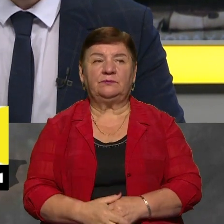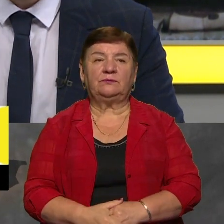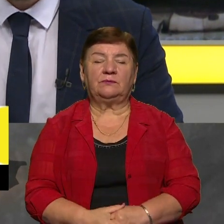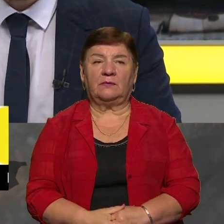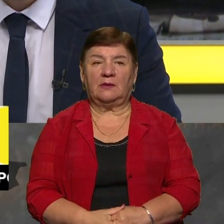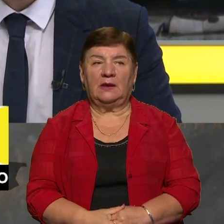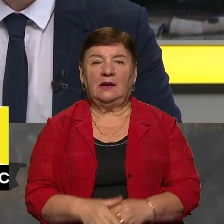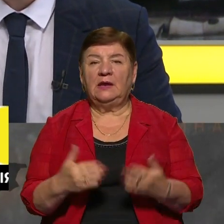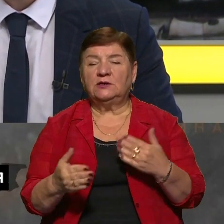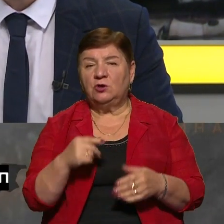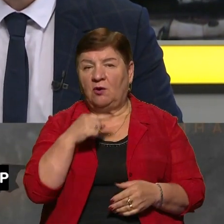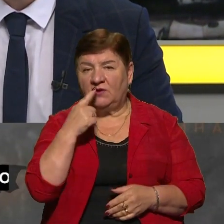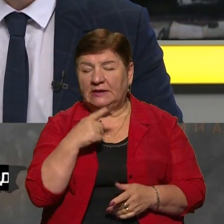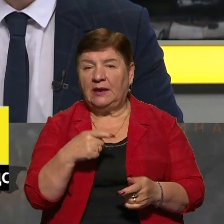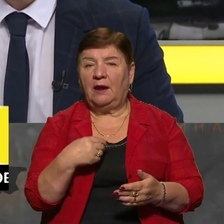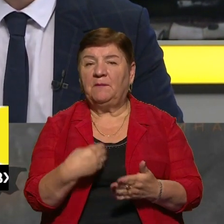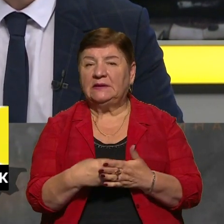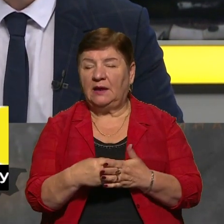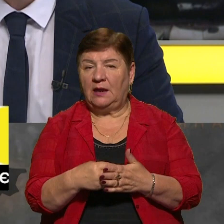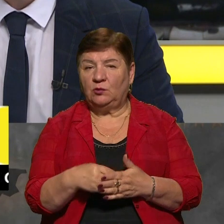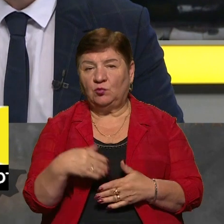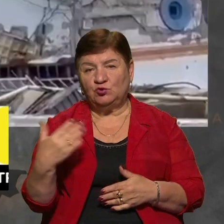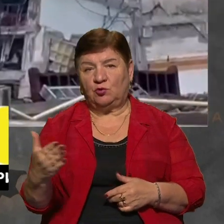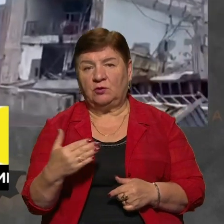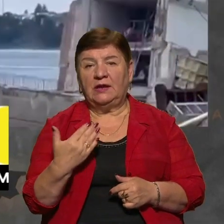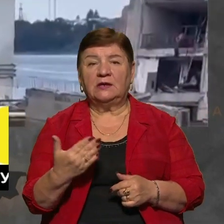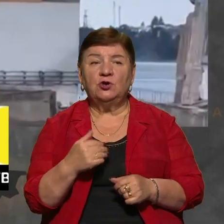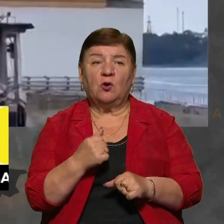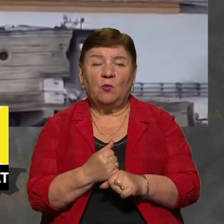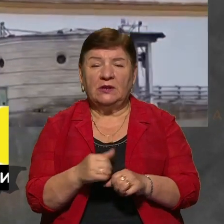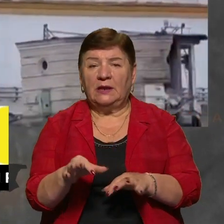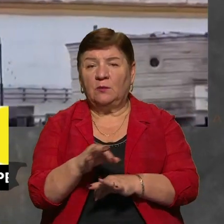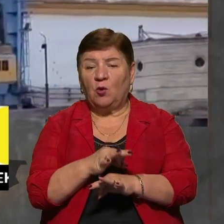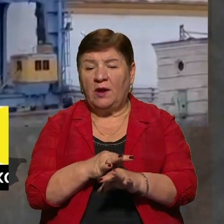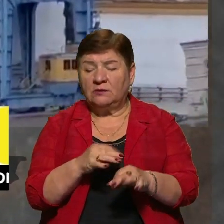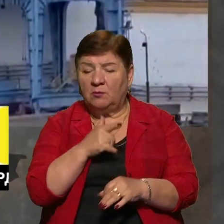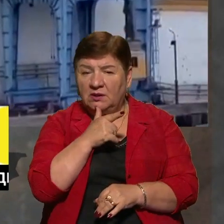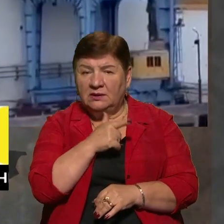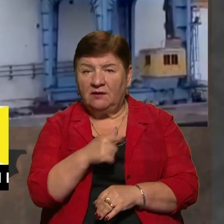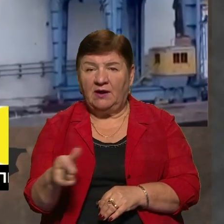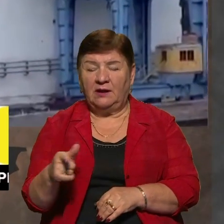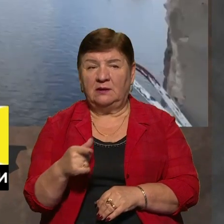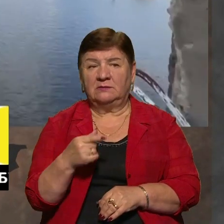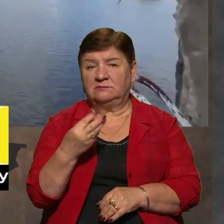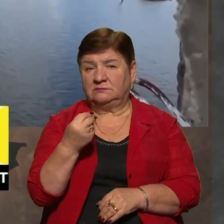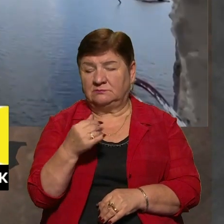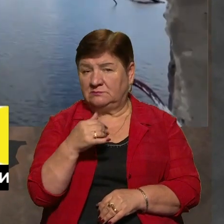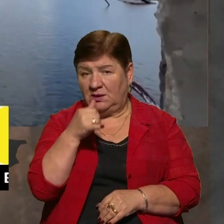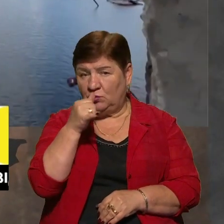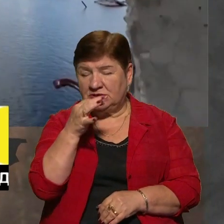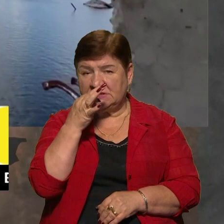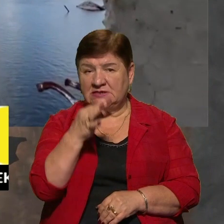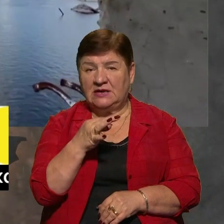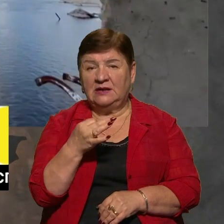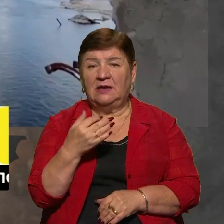Якщо говорити про матеріальну сторону, ми розуміємо, що робота над проєктом триває, можливо, остаточної суми назвати не можна, однак